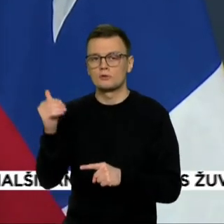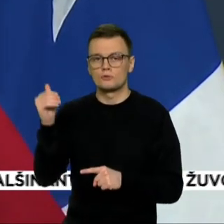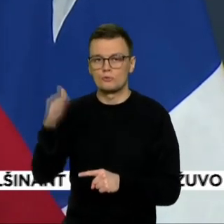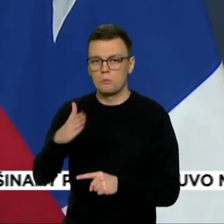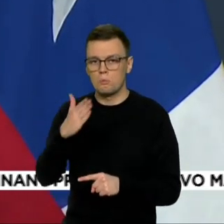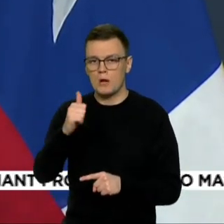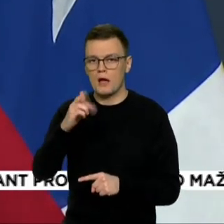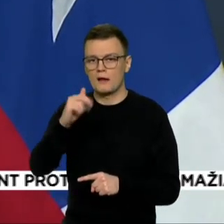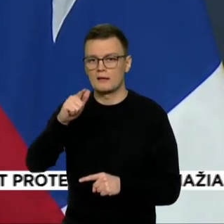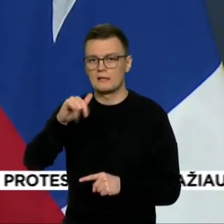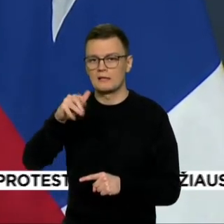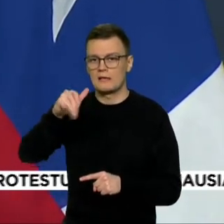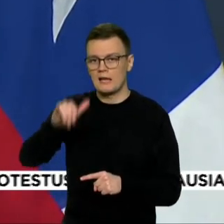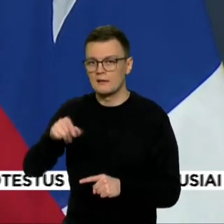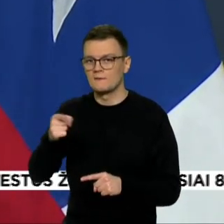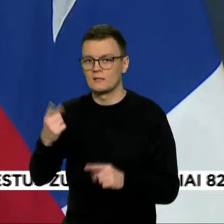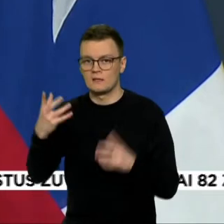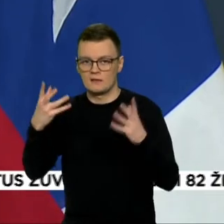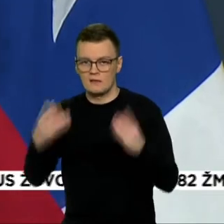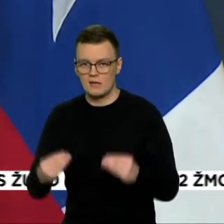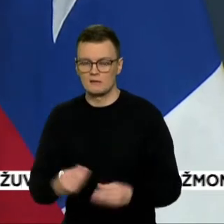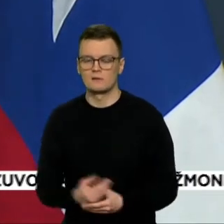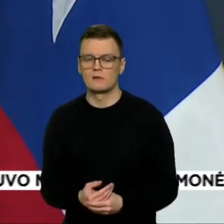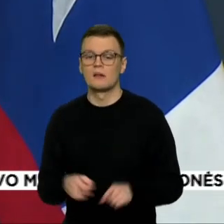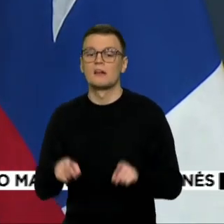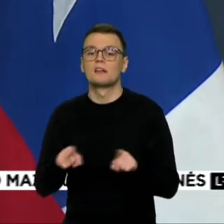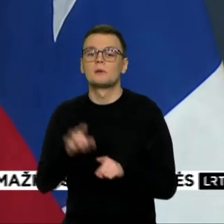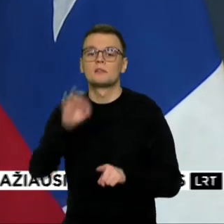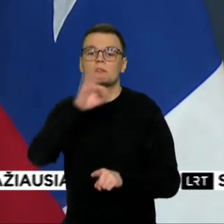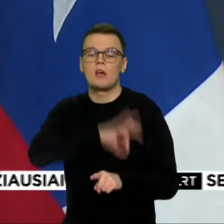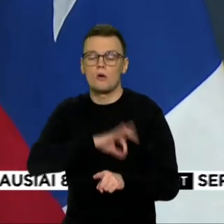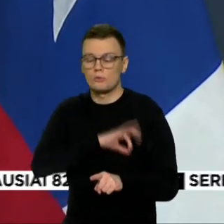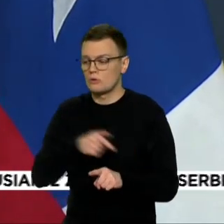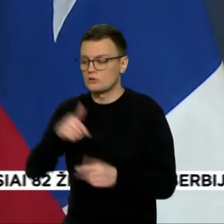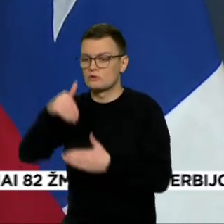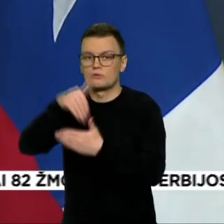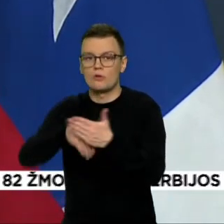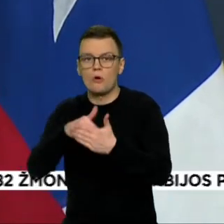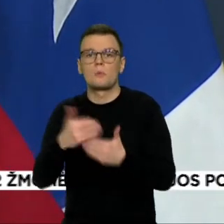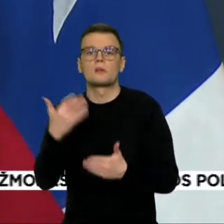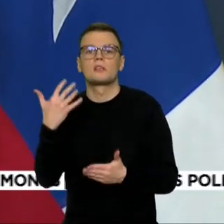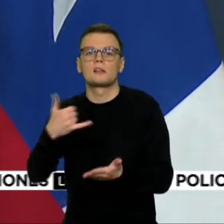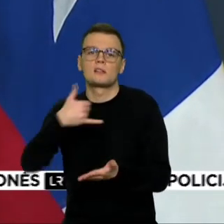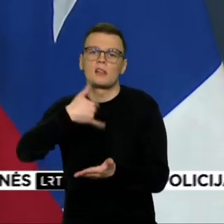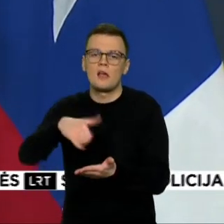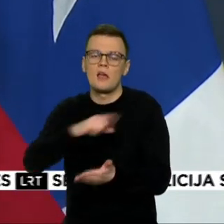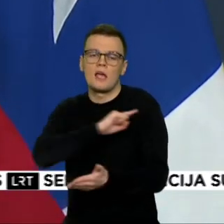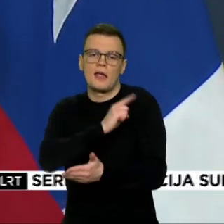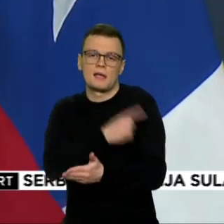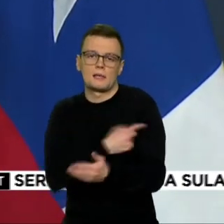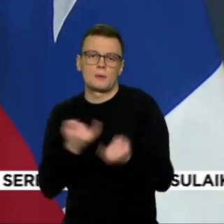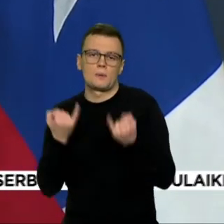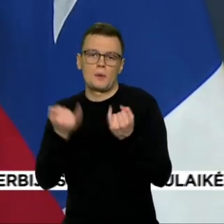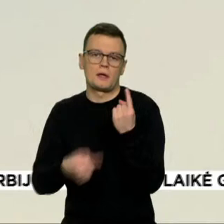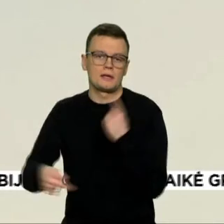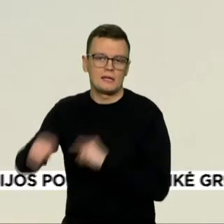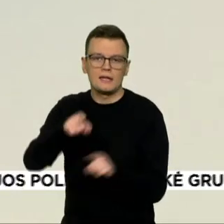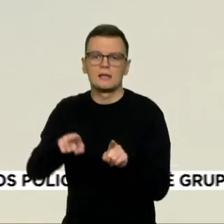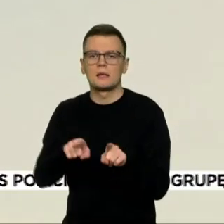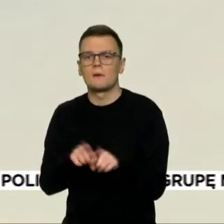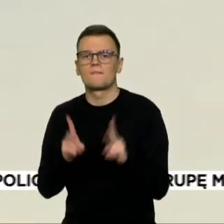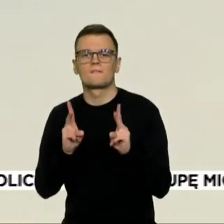Kaip žinote, taip pat pasinaudojame strateginių naftos rezervų, kad užtikrintume energijos tiekimo rinkai ir stabiliuzduotume kainas.